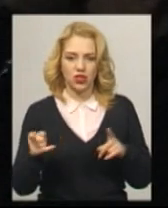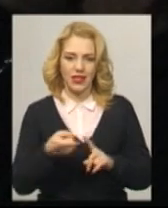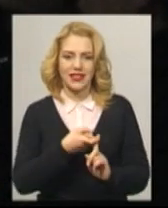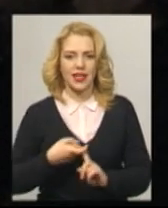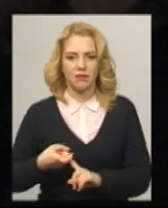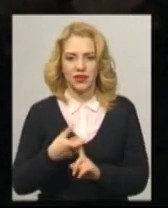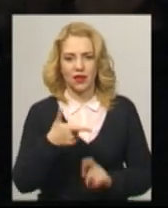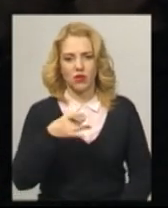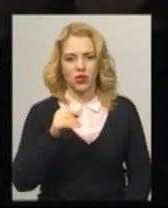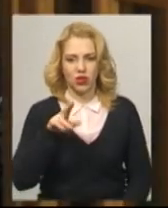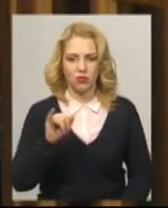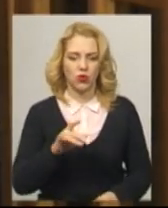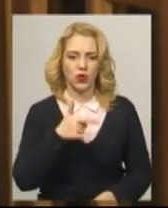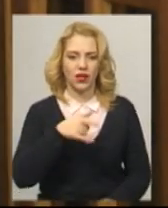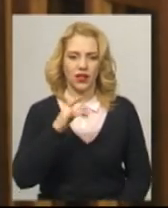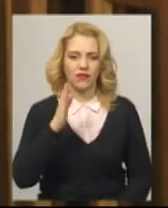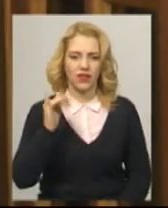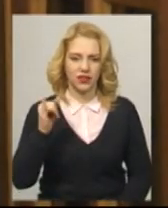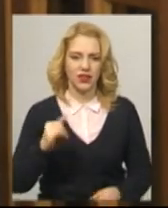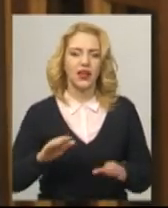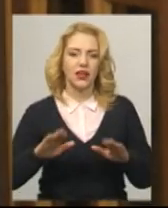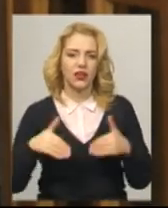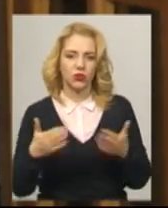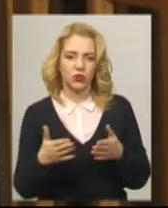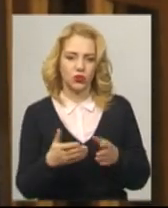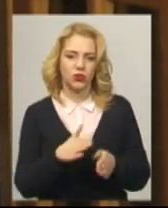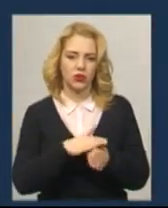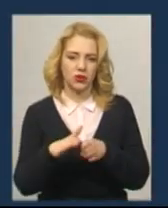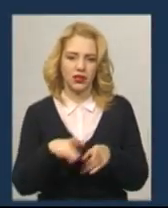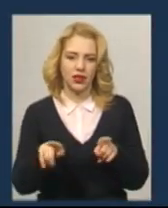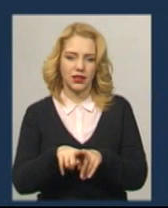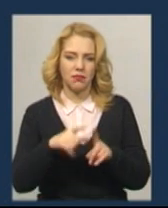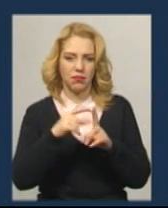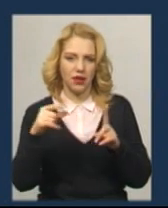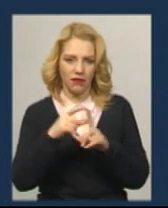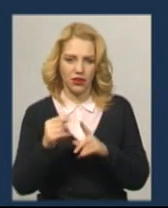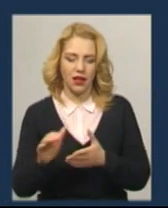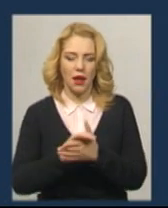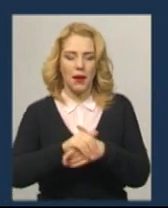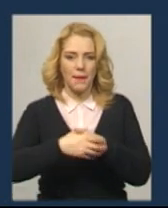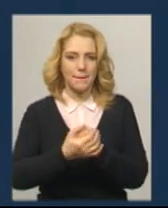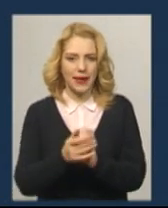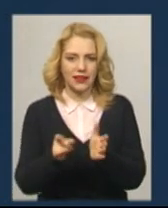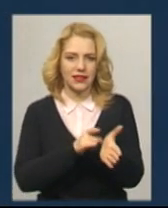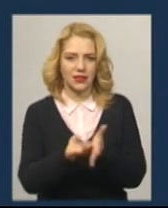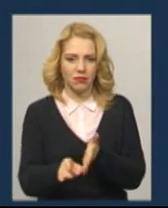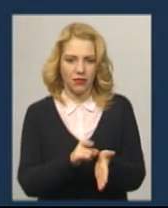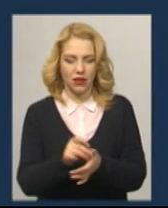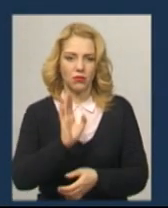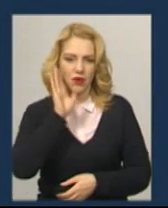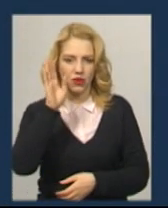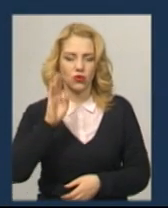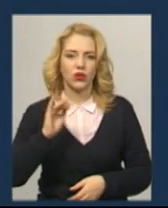грипу та гострих вірусних інфекцій рекомендують дотримуватись таких правил профілактики. Майте руки з милом. Вранці та вечорі під час